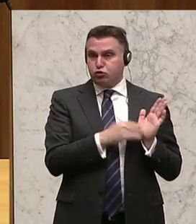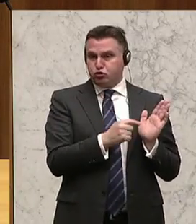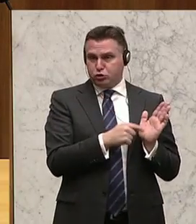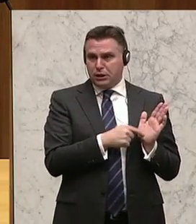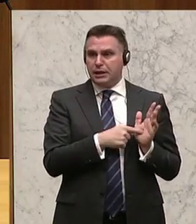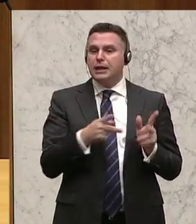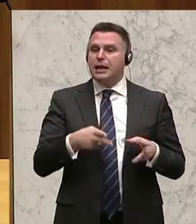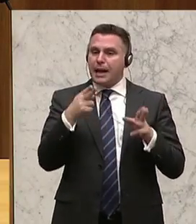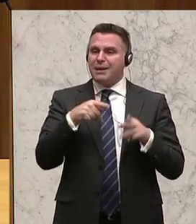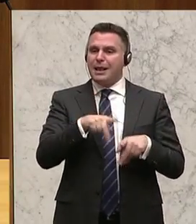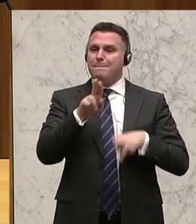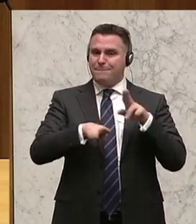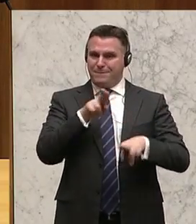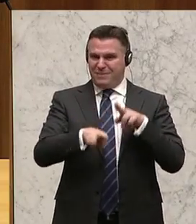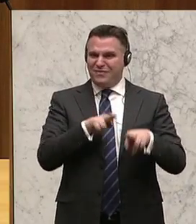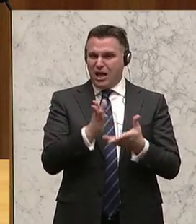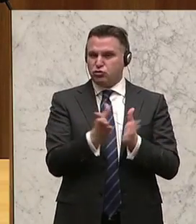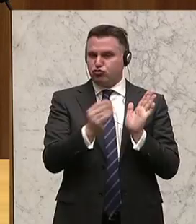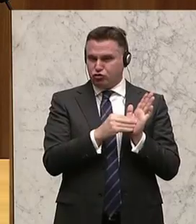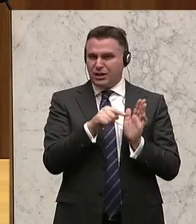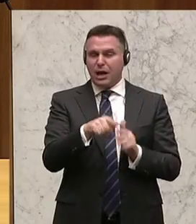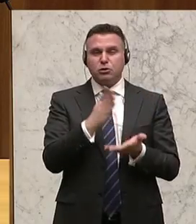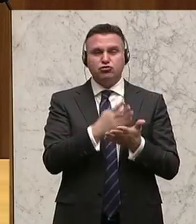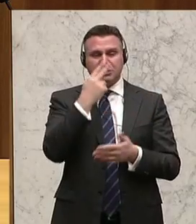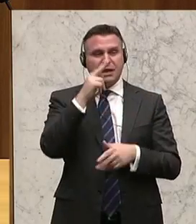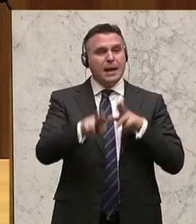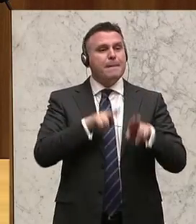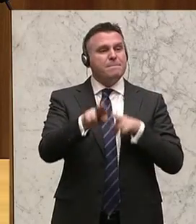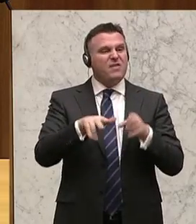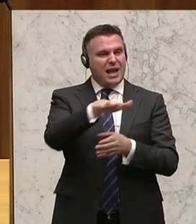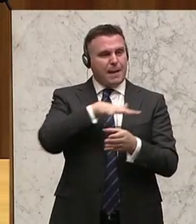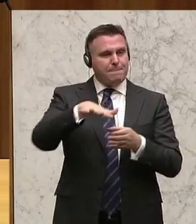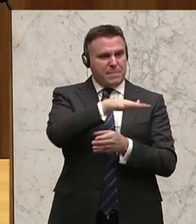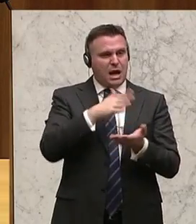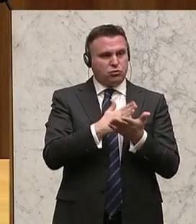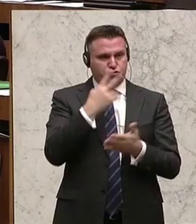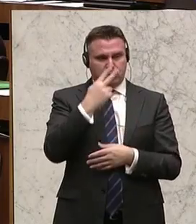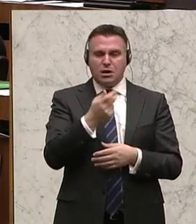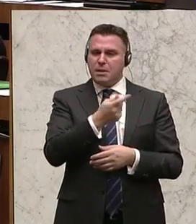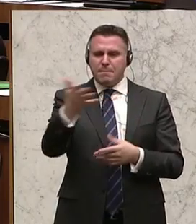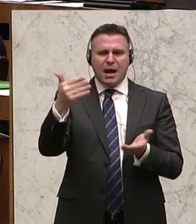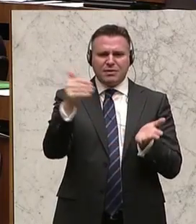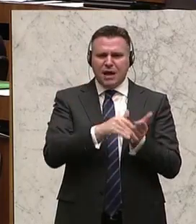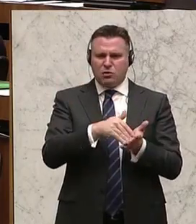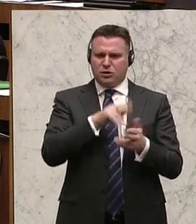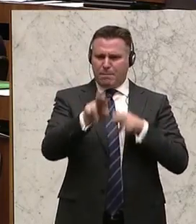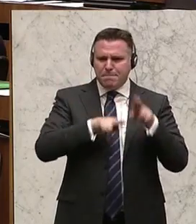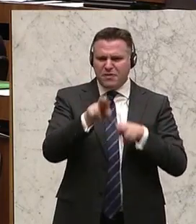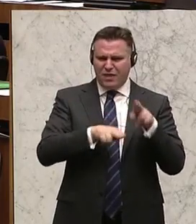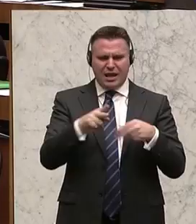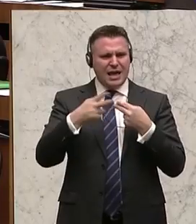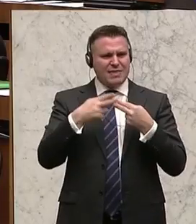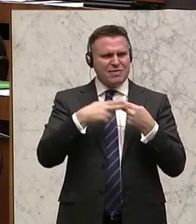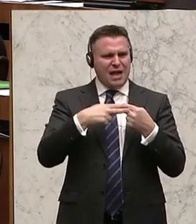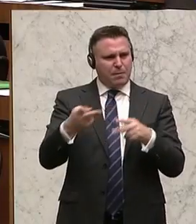Das steht hier im Kapitel Pflege drinnen. Aber wenn man sich die Situation im Pflegebereich ansieht und dann die tausenden Pflegerinnen aus unseren